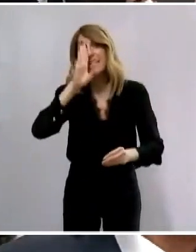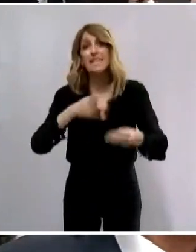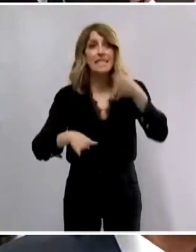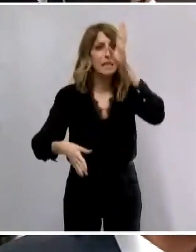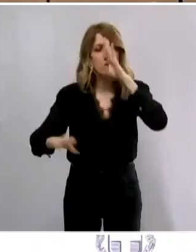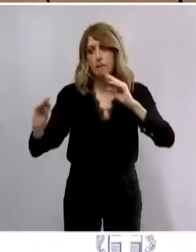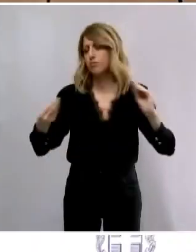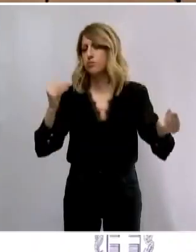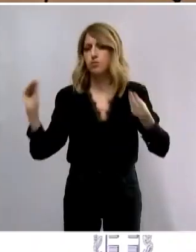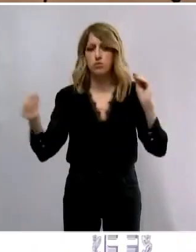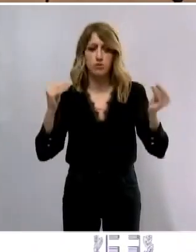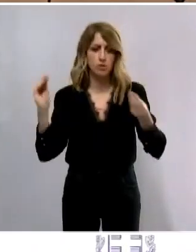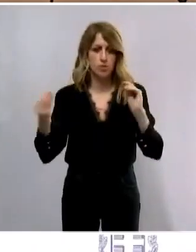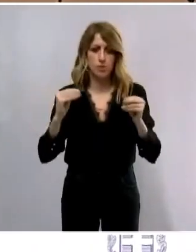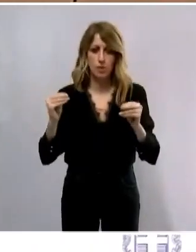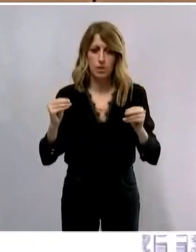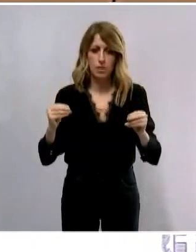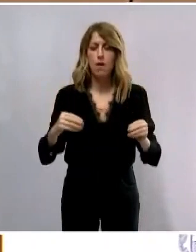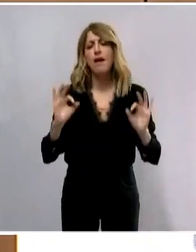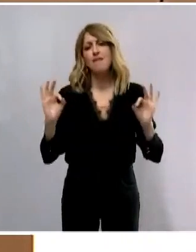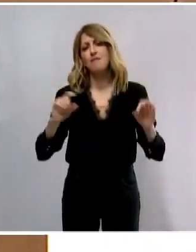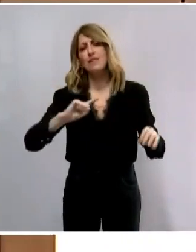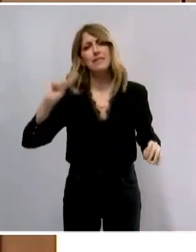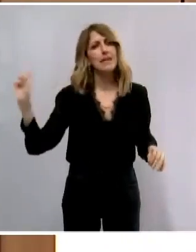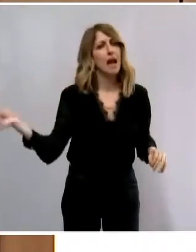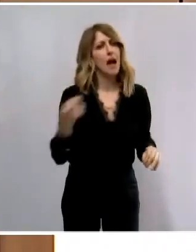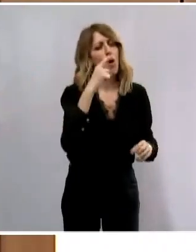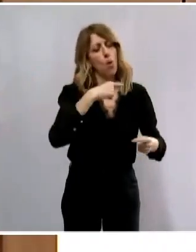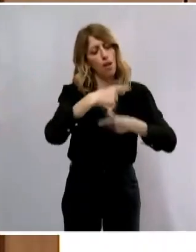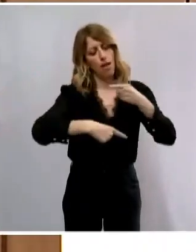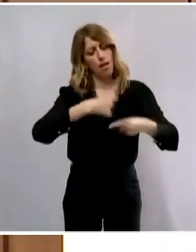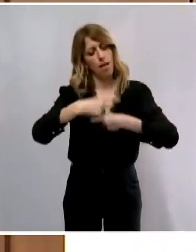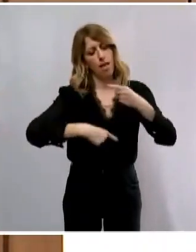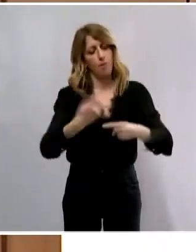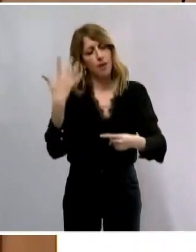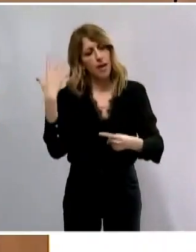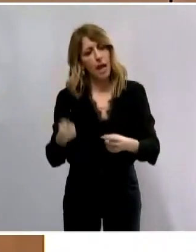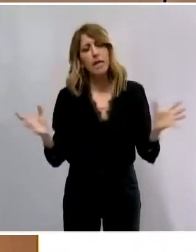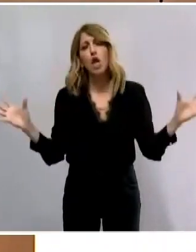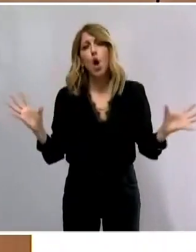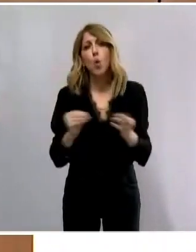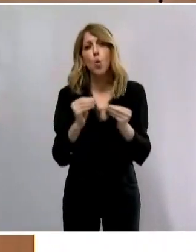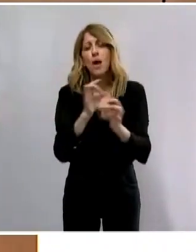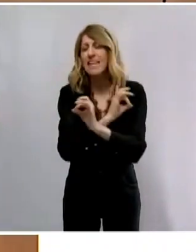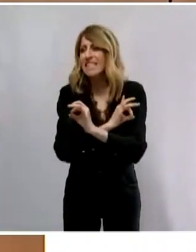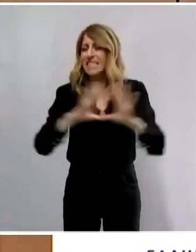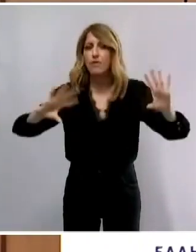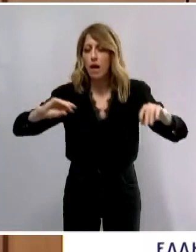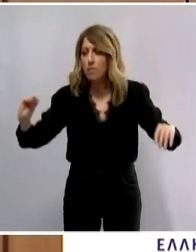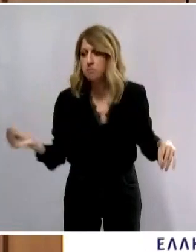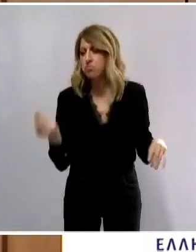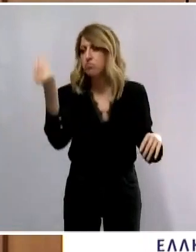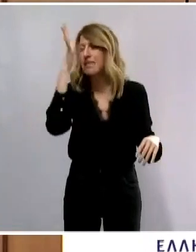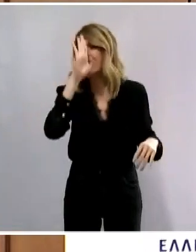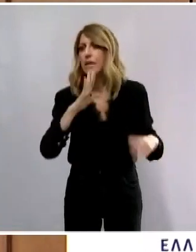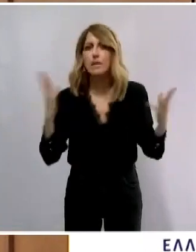εκπαιδευμένοι για ξαφνικές ανθρωπιστικές κρίσεις γιατί όλοι επί της ουσίας θέλουν να βοηθήσετε. Η